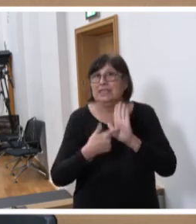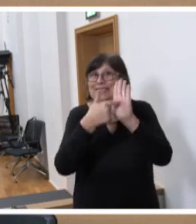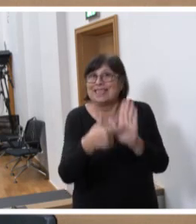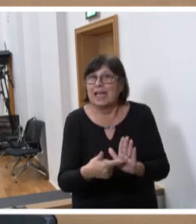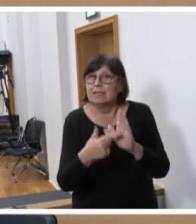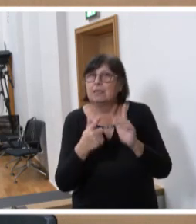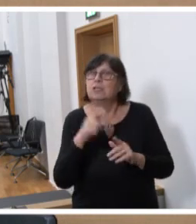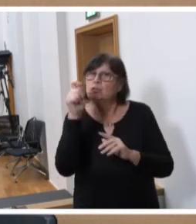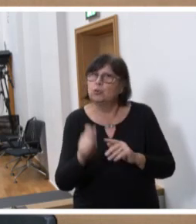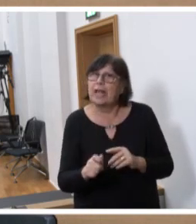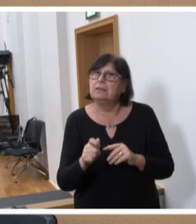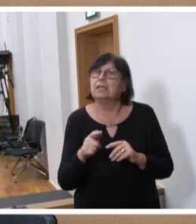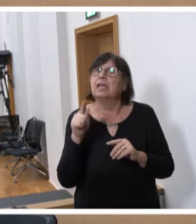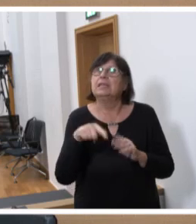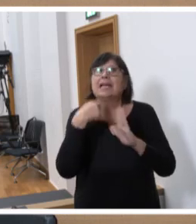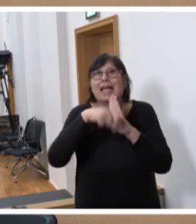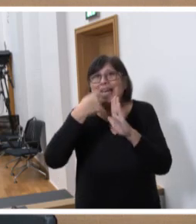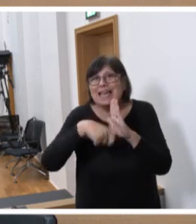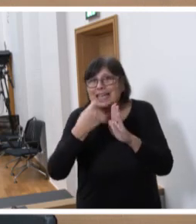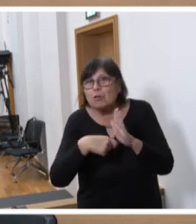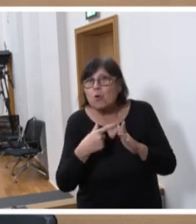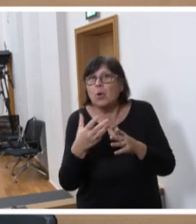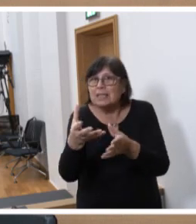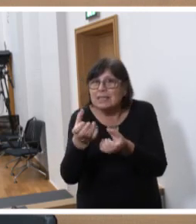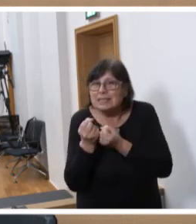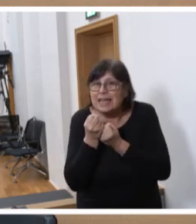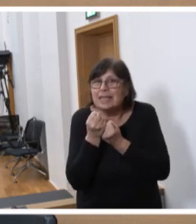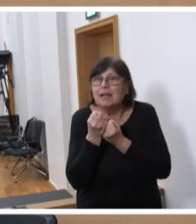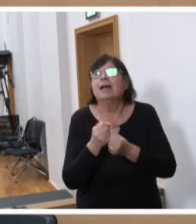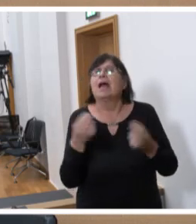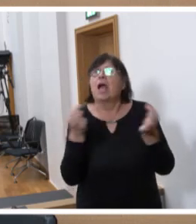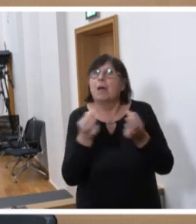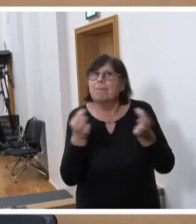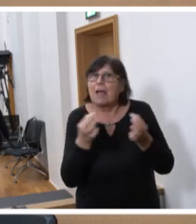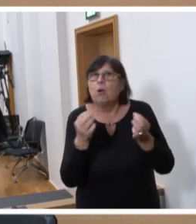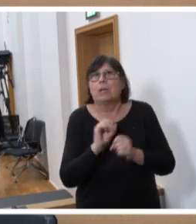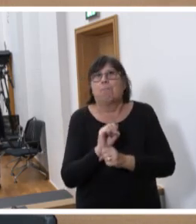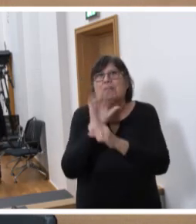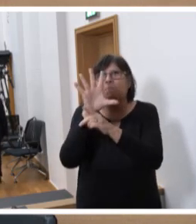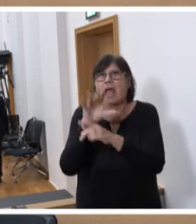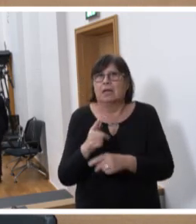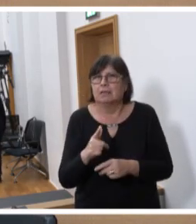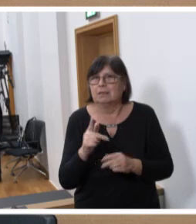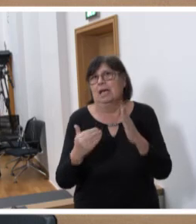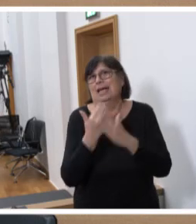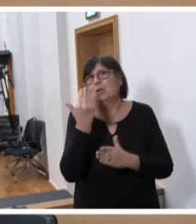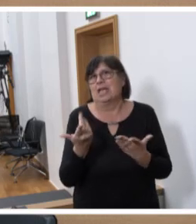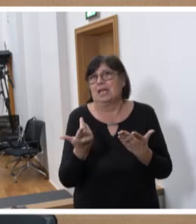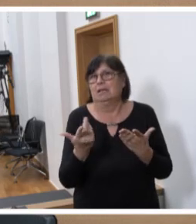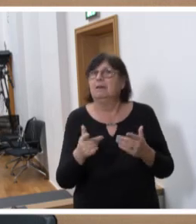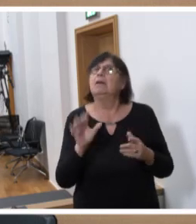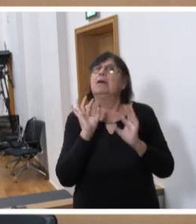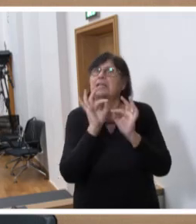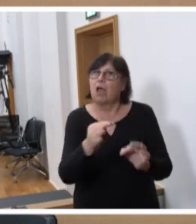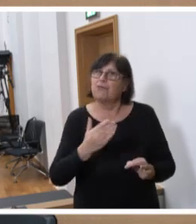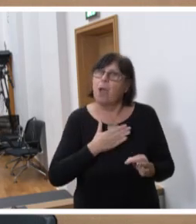die die Studierenden eben ins Kino zieht, braucht es einen speziellen Beamer auf neuestem Stand. Und dafür hat sich meine